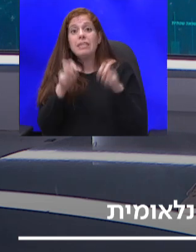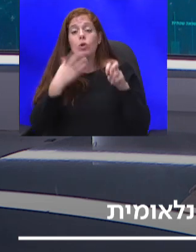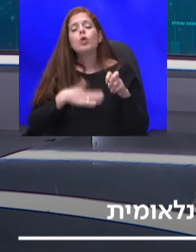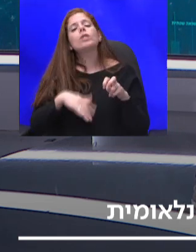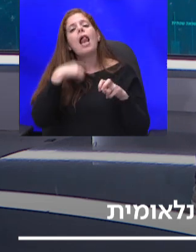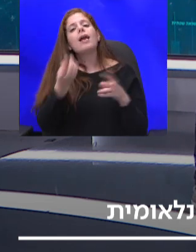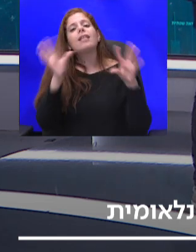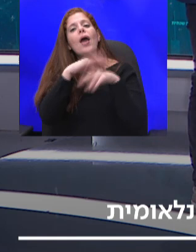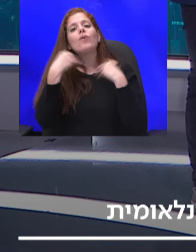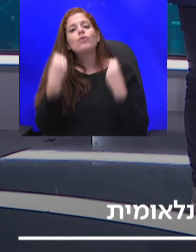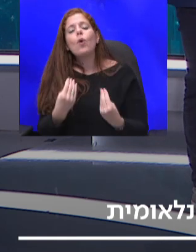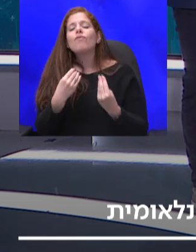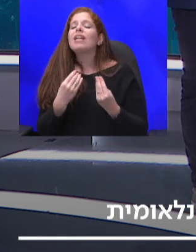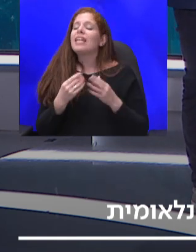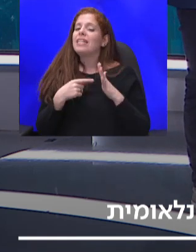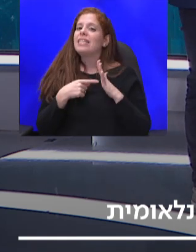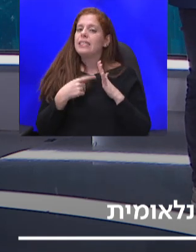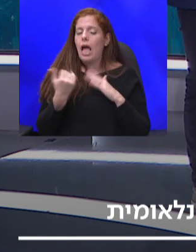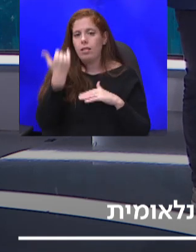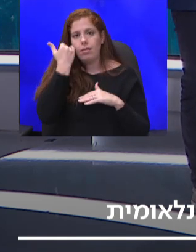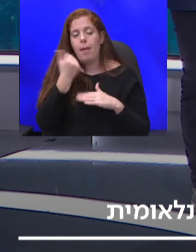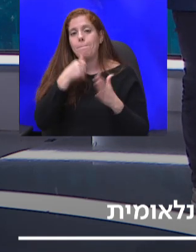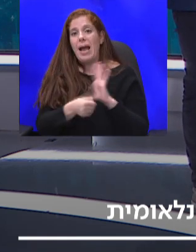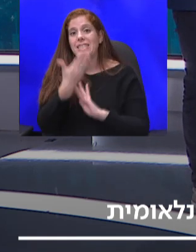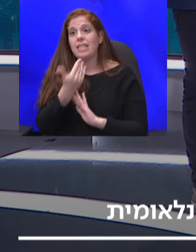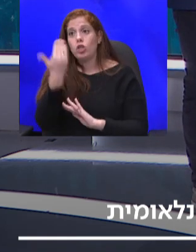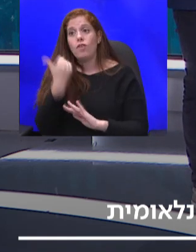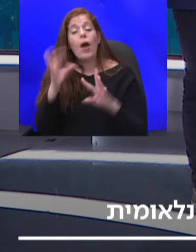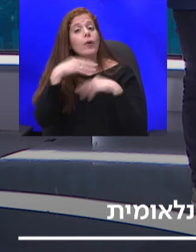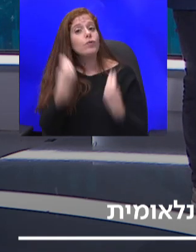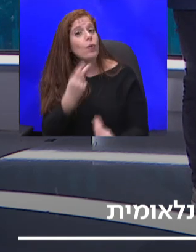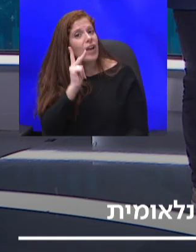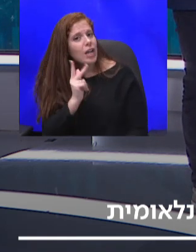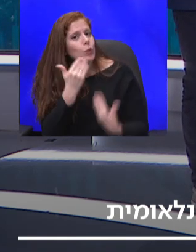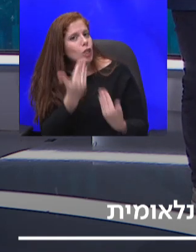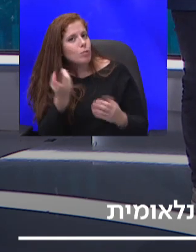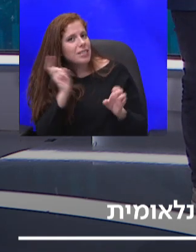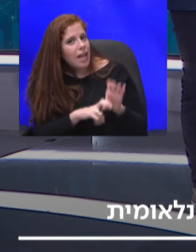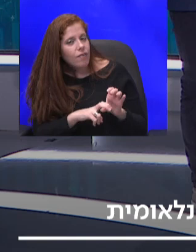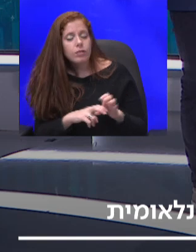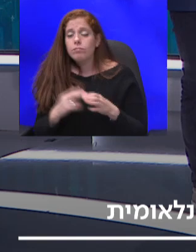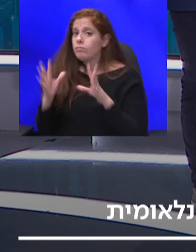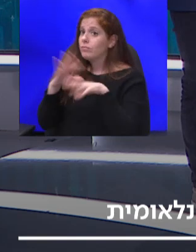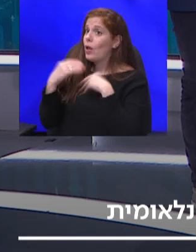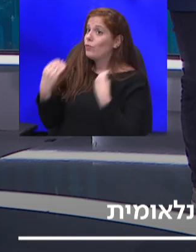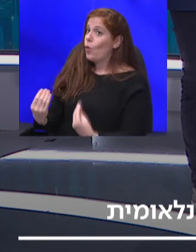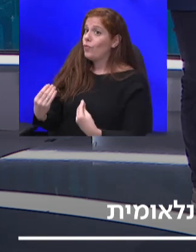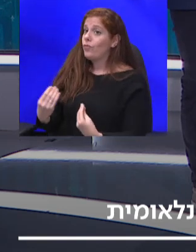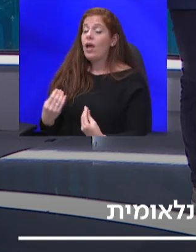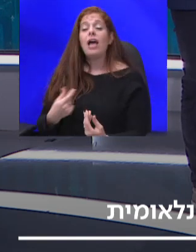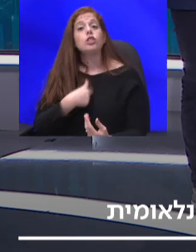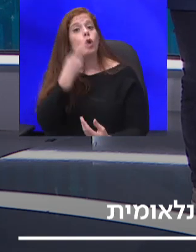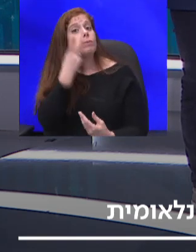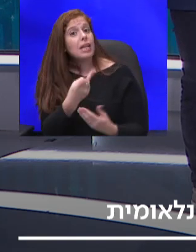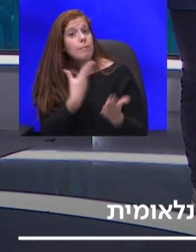ישראל לשעבר, פרופסור קרנית פלוג. ערב טוב, קרנית תודה רבה שאת מצטרפת אלינו. ערב טוב. אז כשאנחנו מסתכלים על הנתונים, אנחנו רואים שבאמת